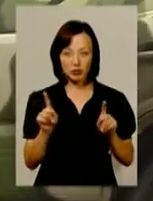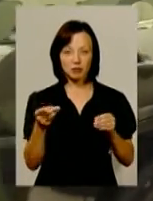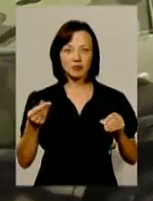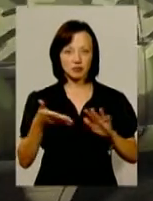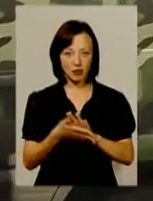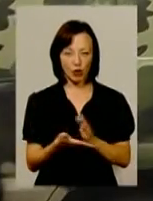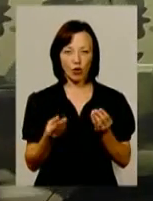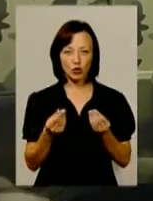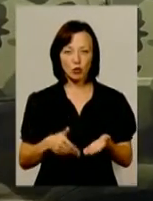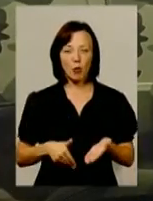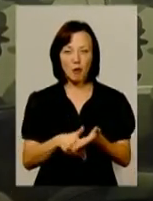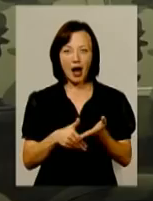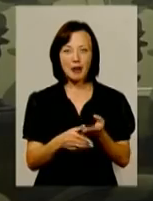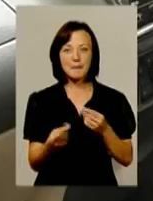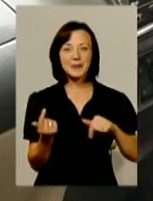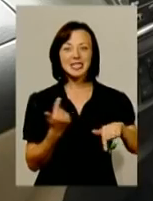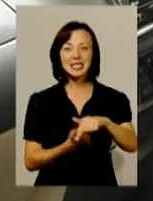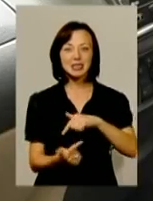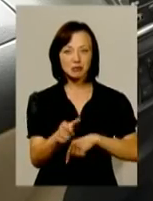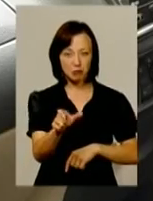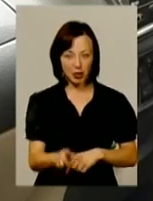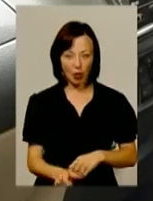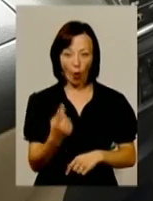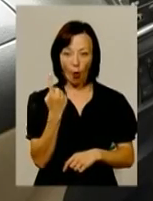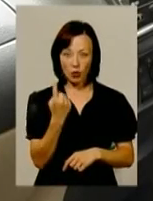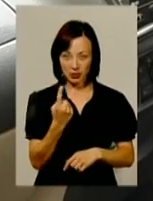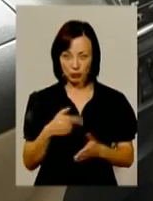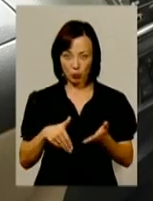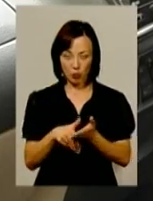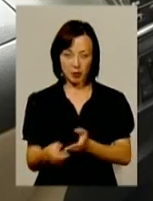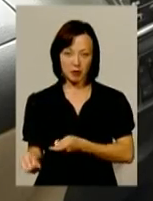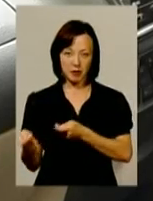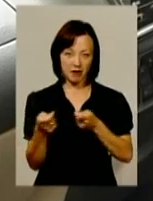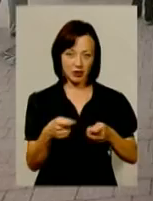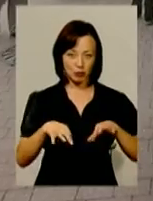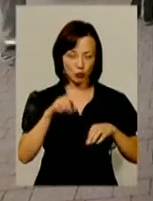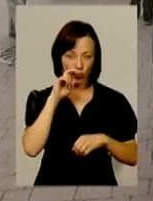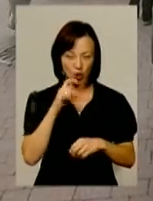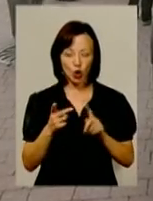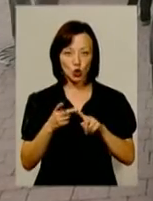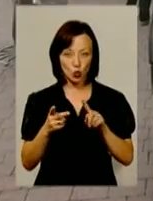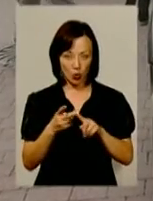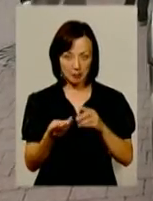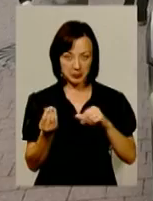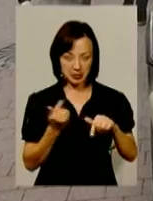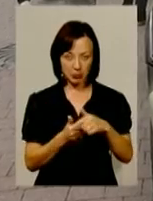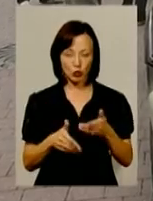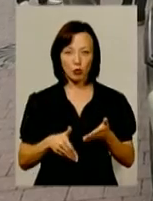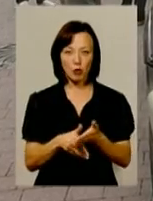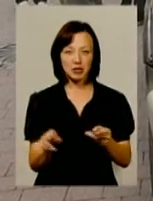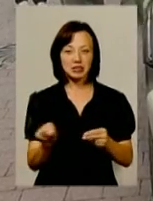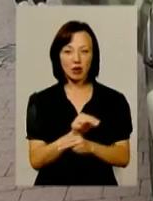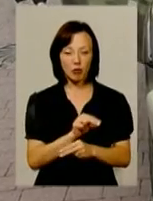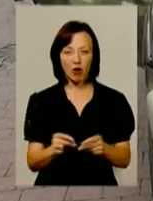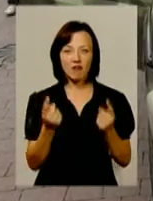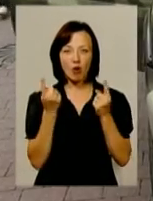підприємці Хмельницького. Один із них взяв на себе витрати, щоб машину доставили в Україну. Інший допоміг з ремонтом. Вагомий внесок у реконструкцію